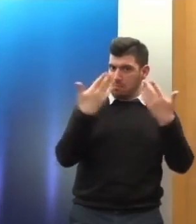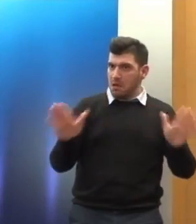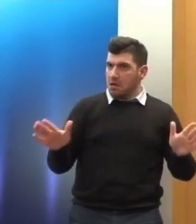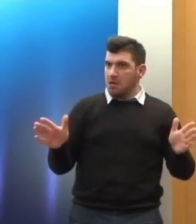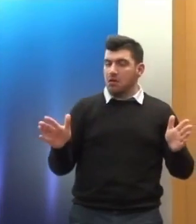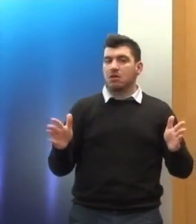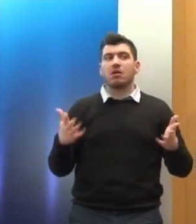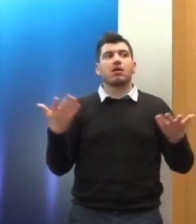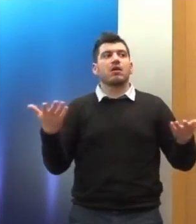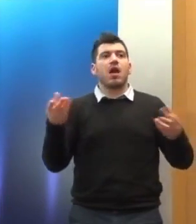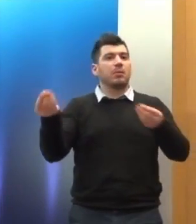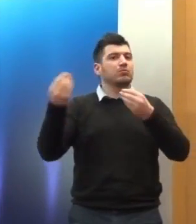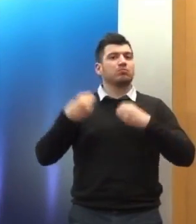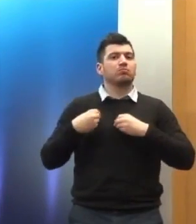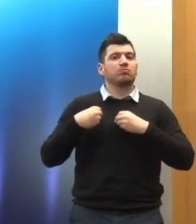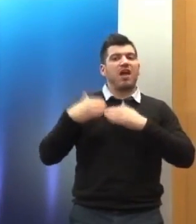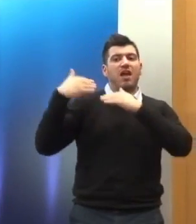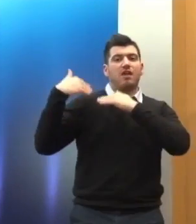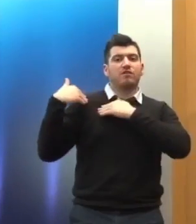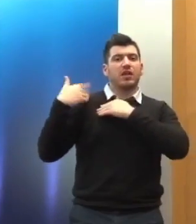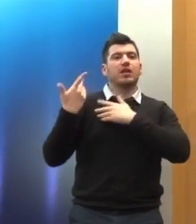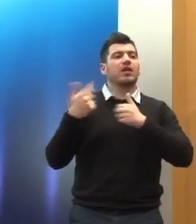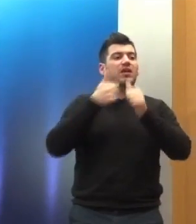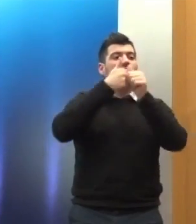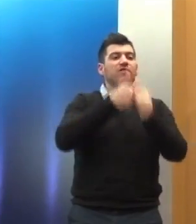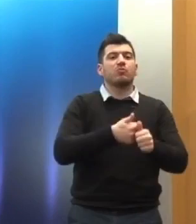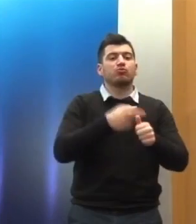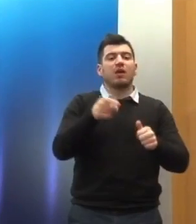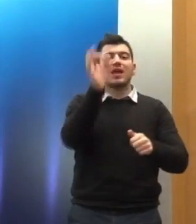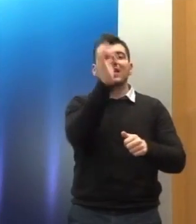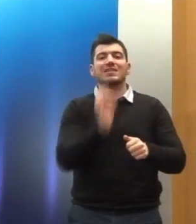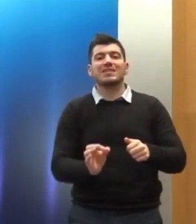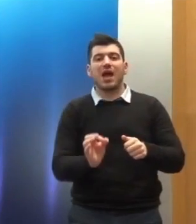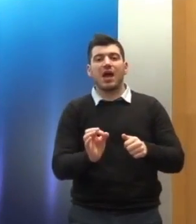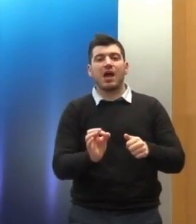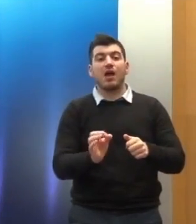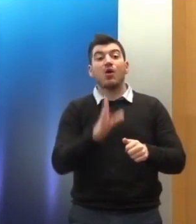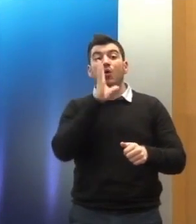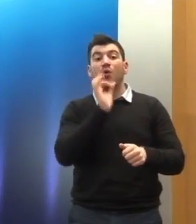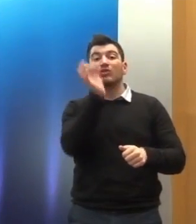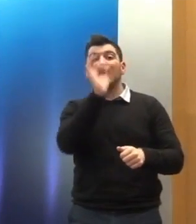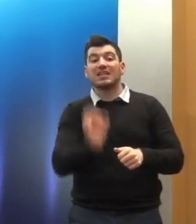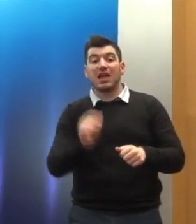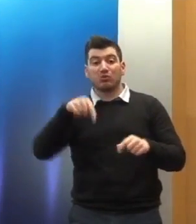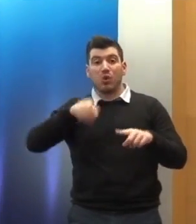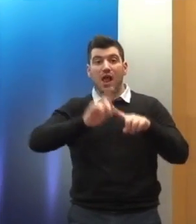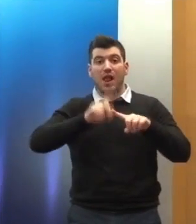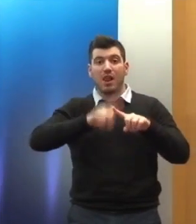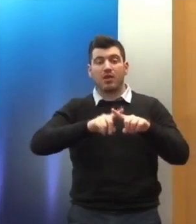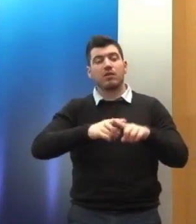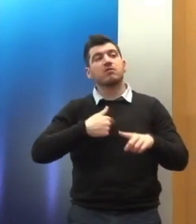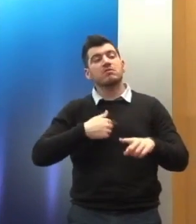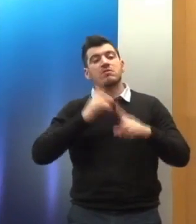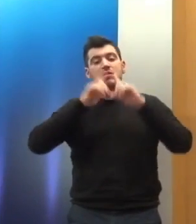αναλάβει την εφαρμογή της Συμφωνίας ειδικά στα νησιά διότι στα νησιά σήμερα η Ελλάδα δυστυχώς έχει